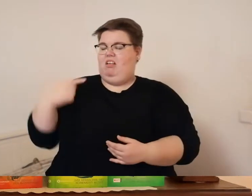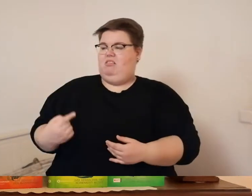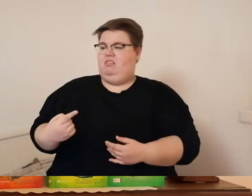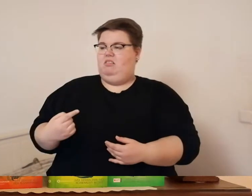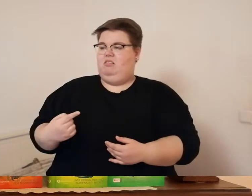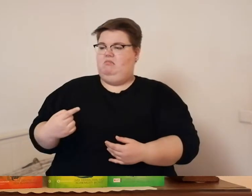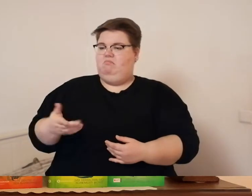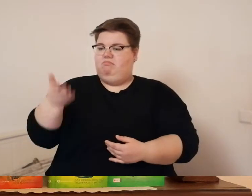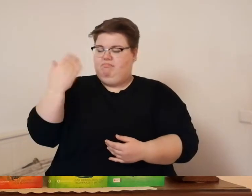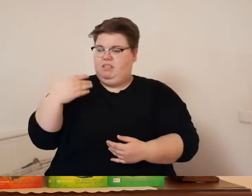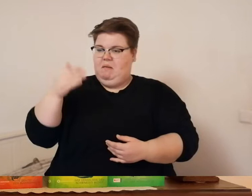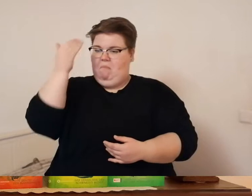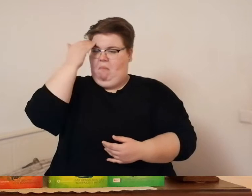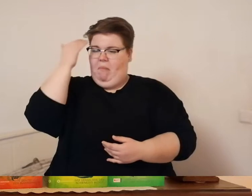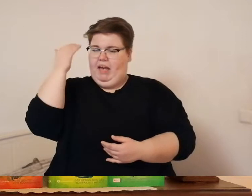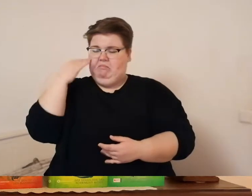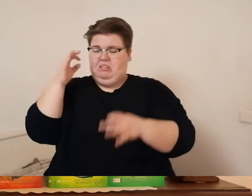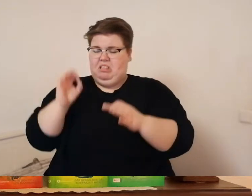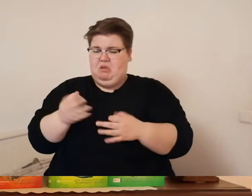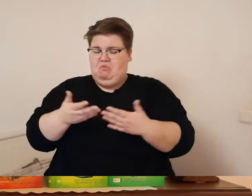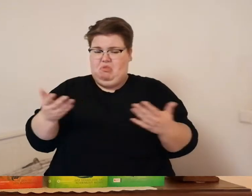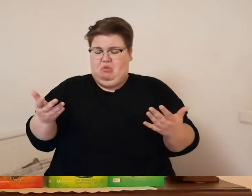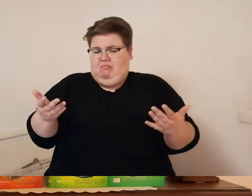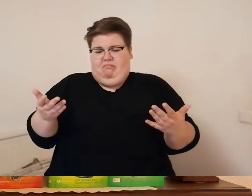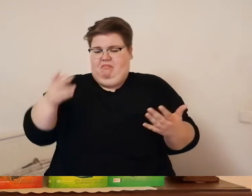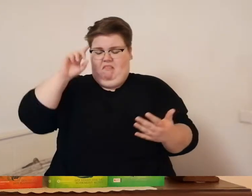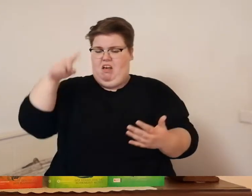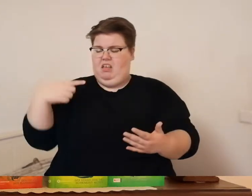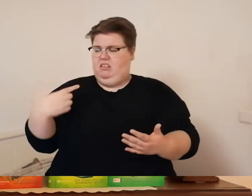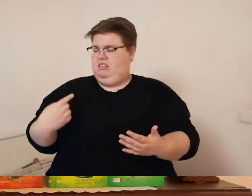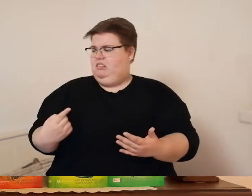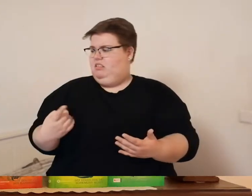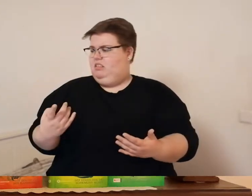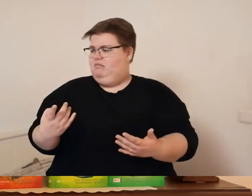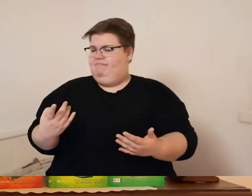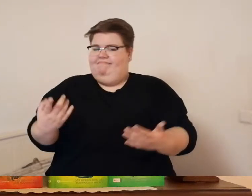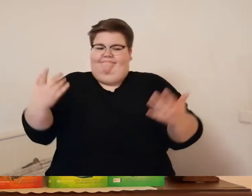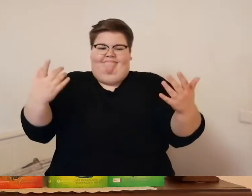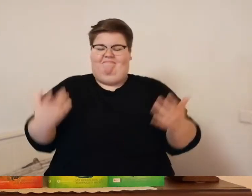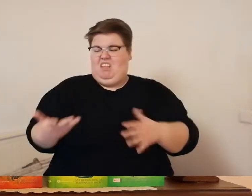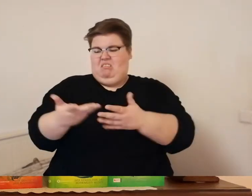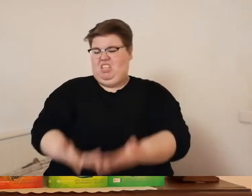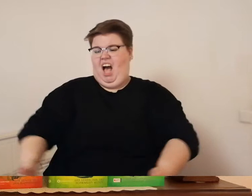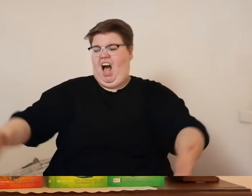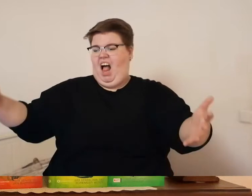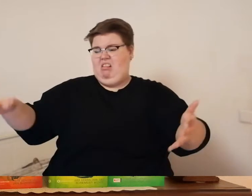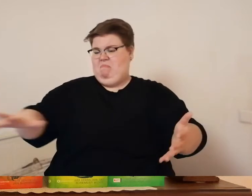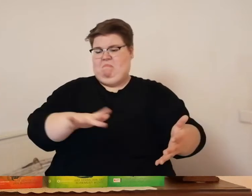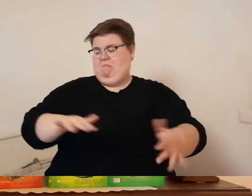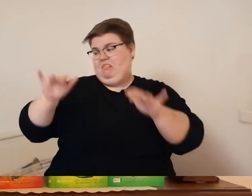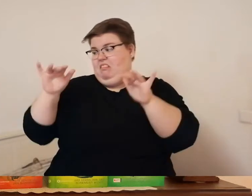bengt gewesen war als sie das amulett benutzt hatten es muss irgendwo da unten sein haltet nach ihm ausschau